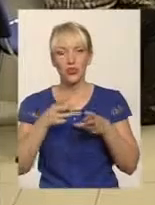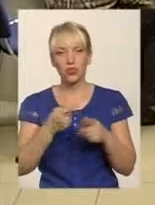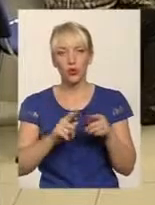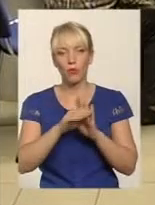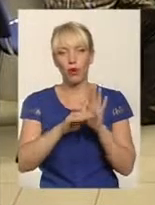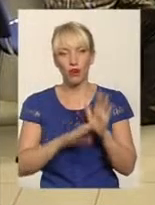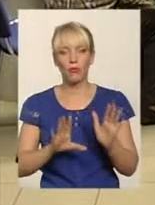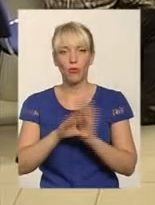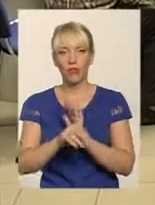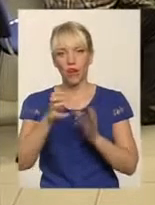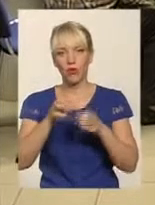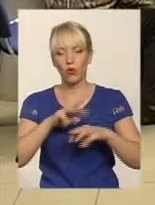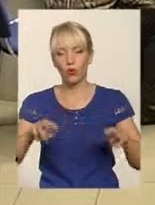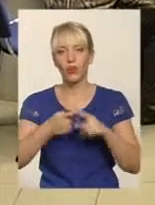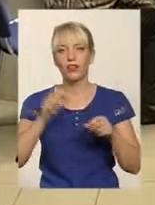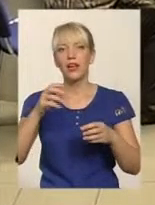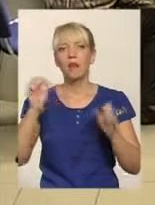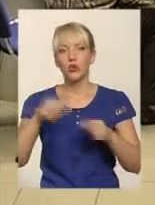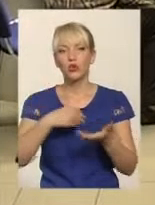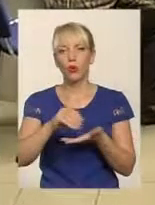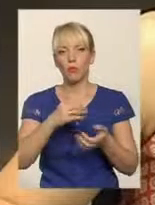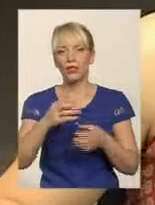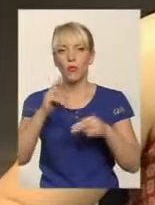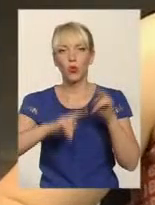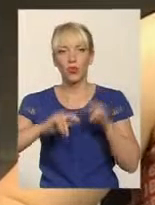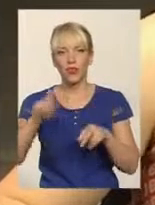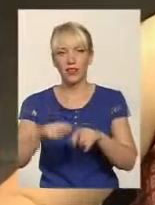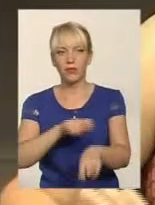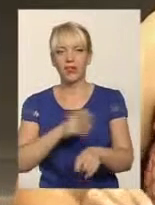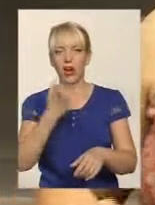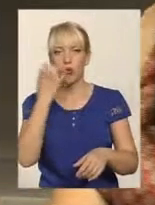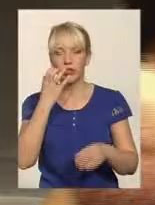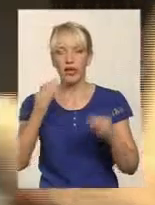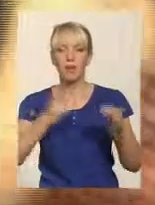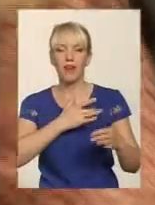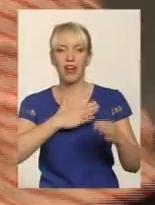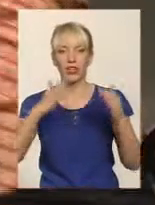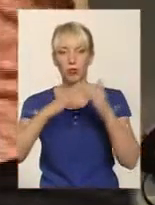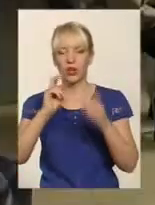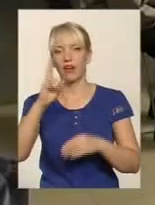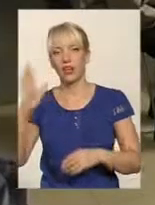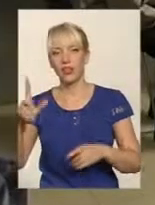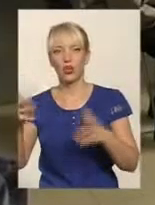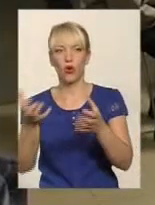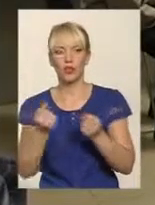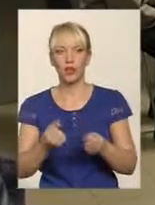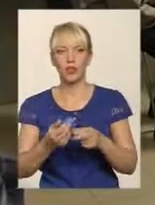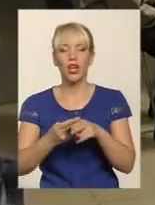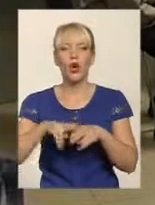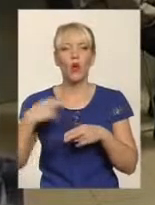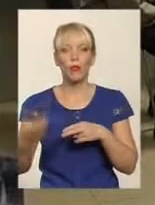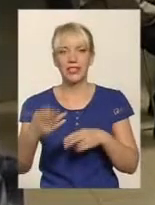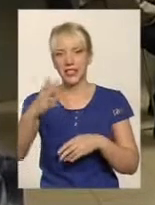уряд. Згідно з нею, громадяни можуть купити будівельні матеріали на утеплення приватних будинків і квартир і отримати при цьому компенсацію із